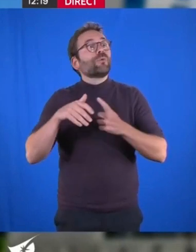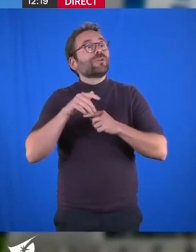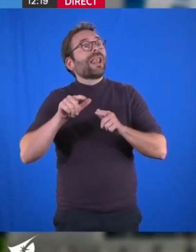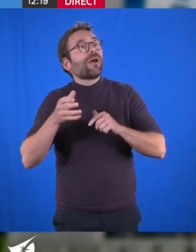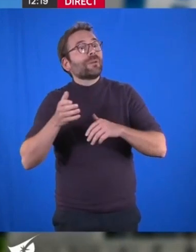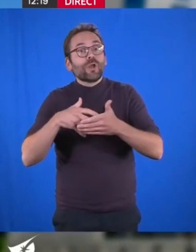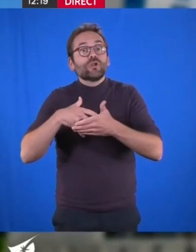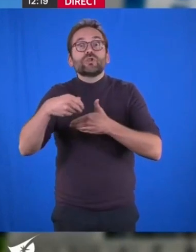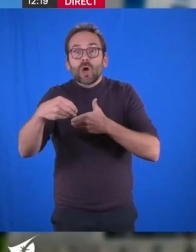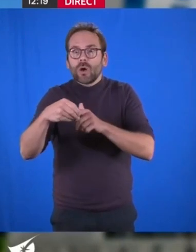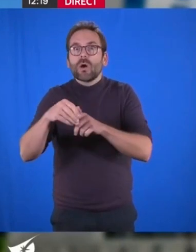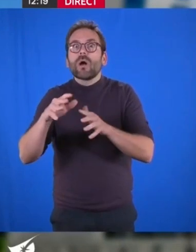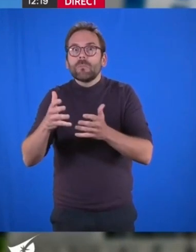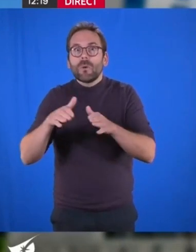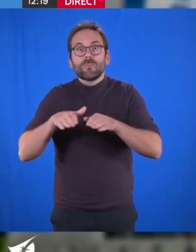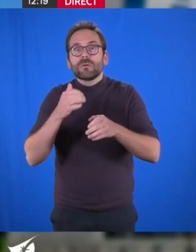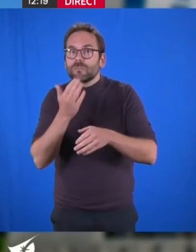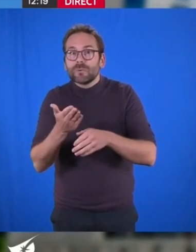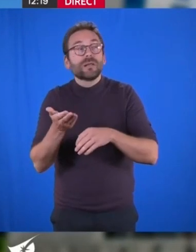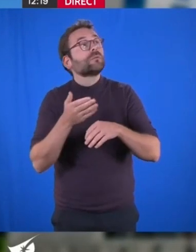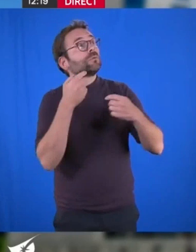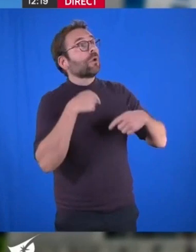réponses de la part de ceux qui gouvernent depuis trop d'années.